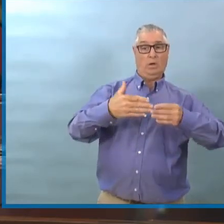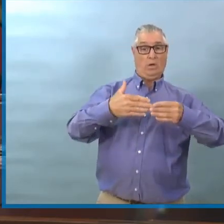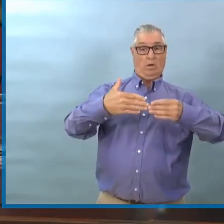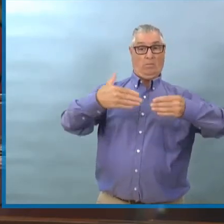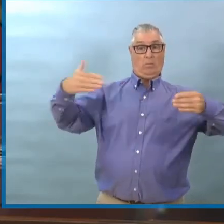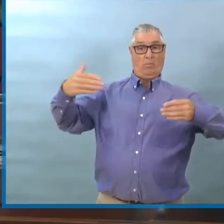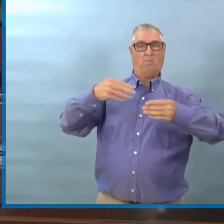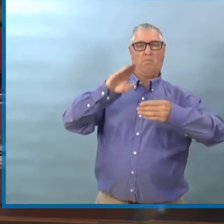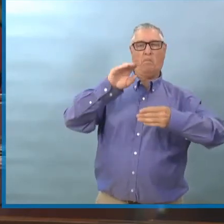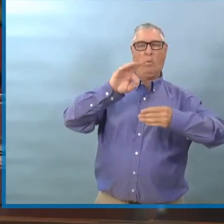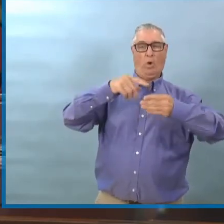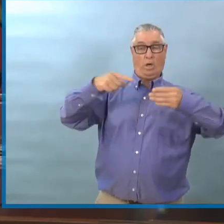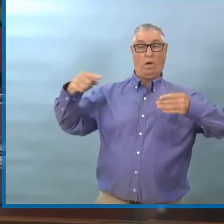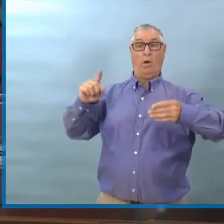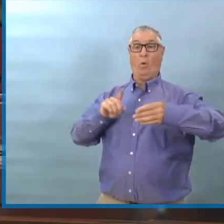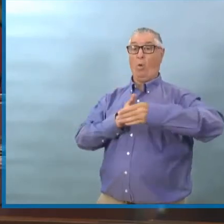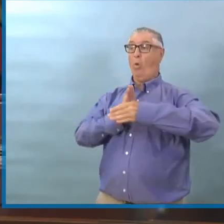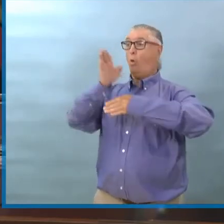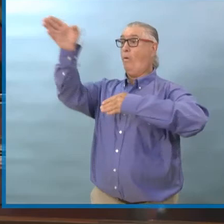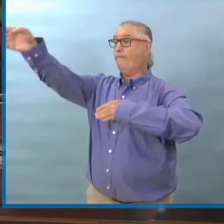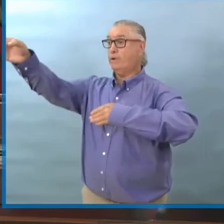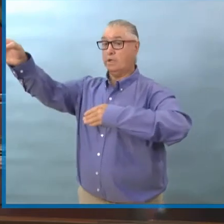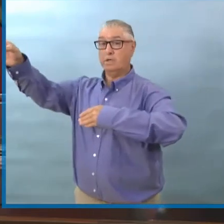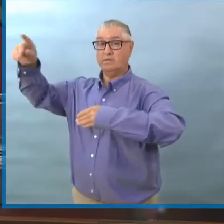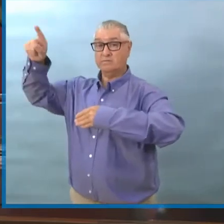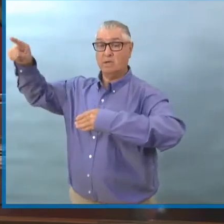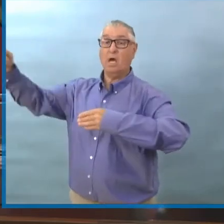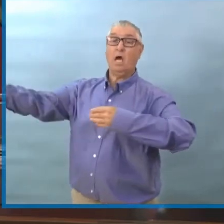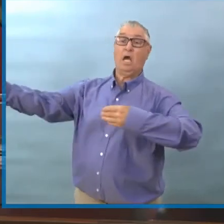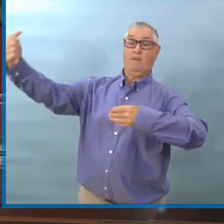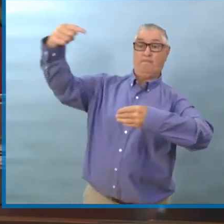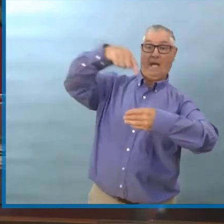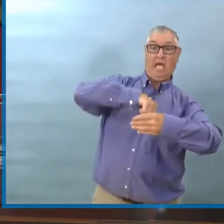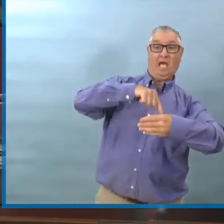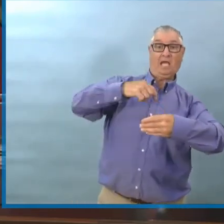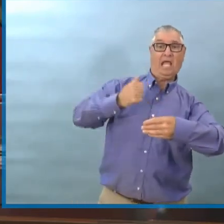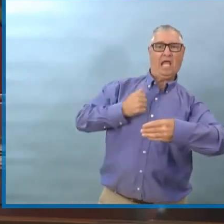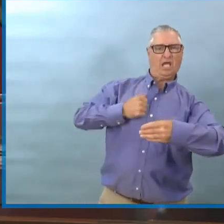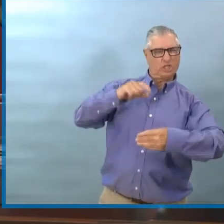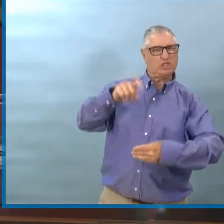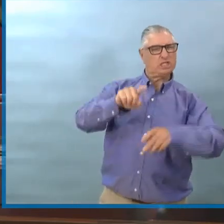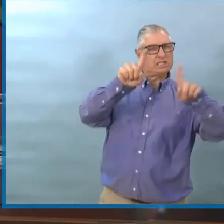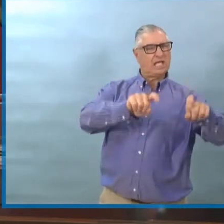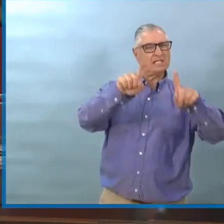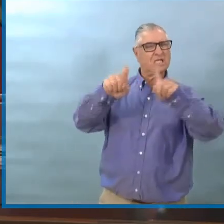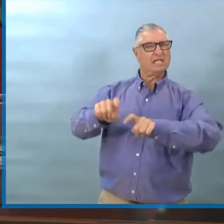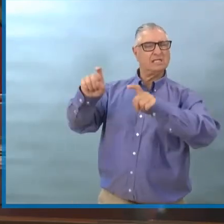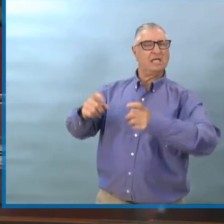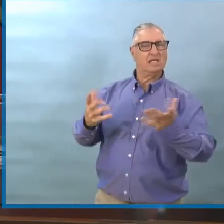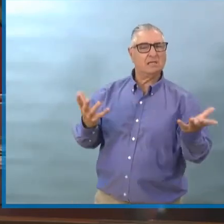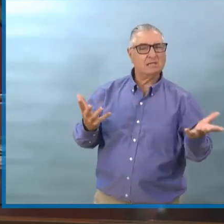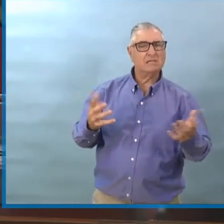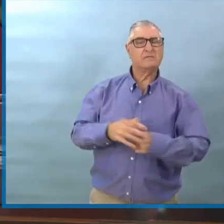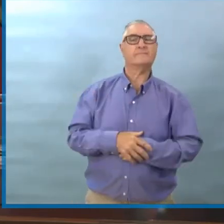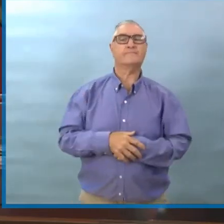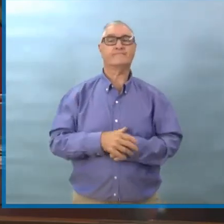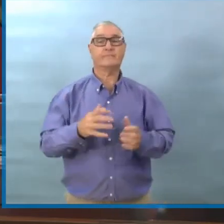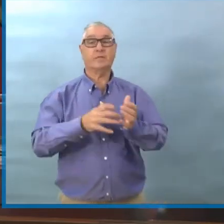Il faut se rappeler que la valeur d'un test sans symptômes est assez basse.